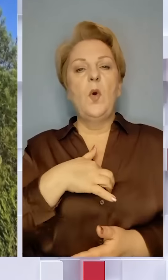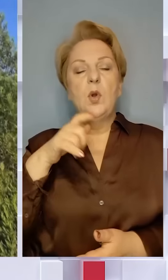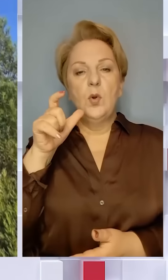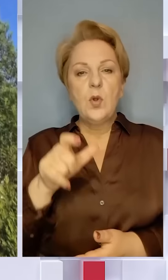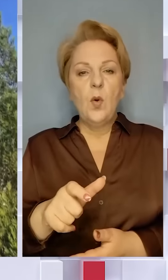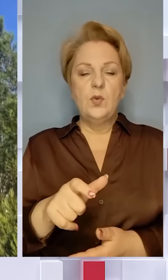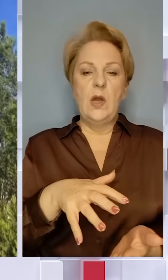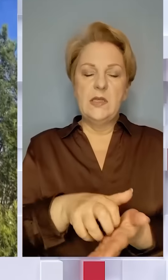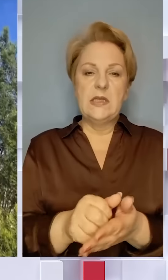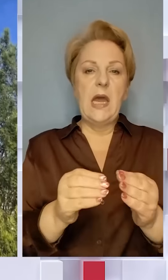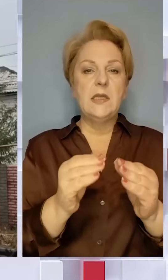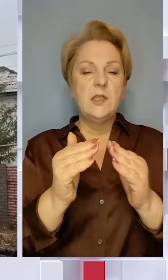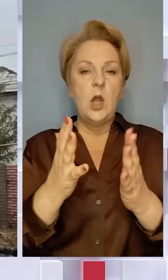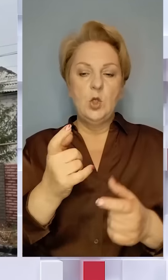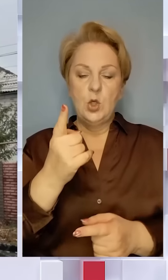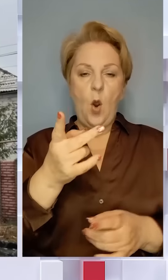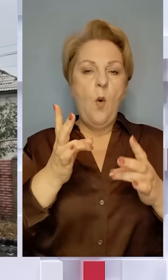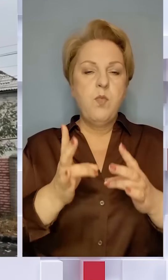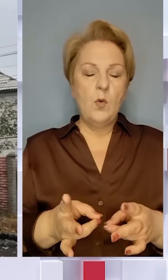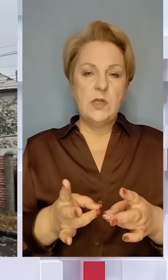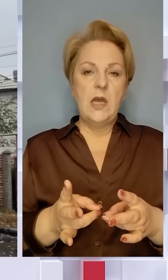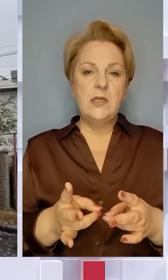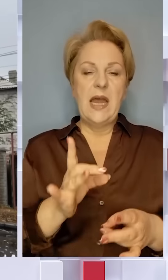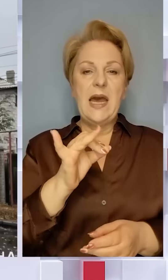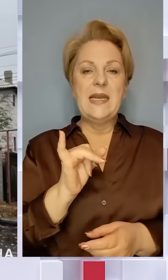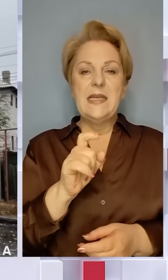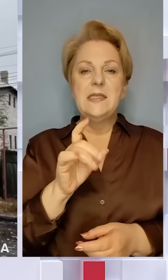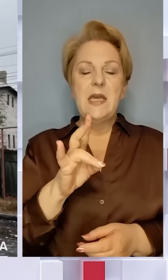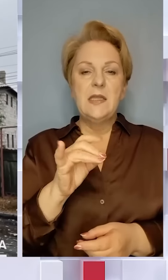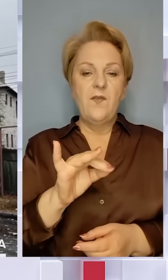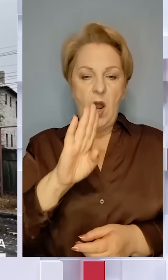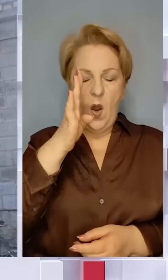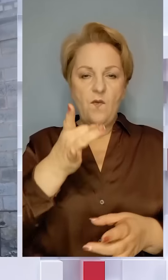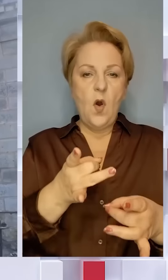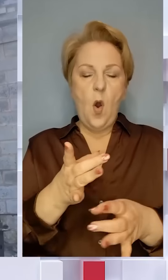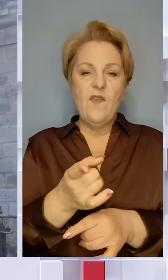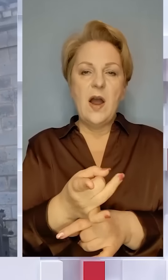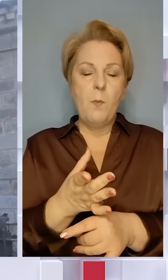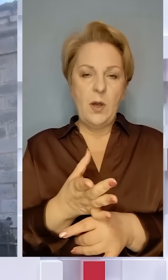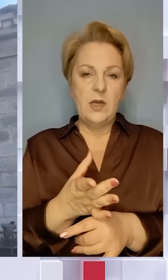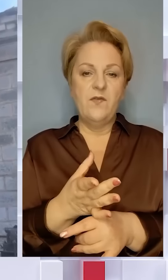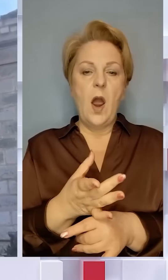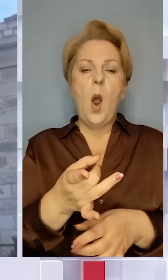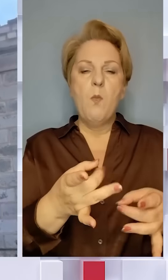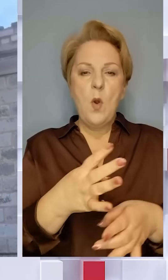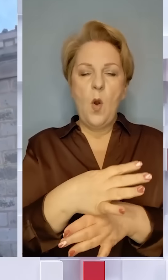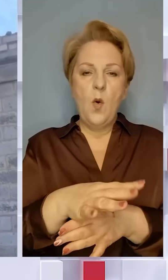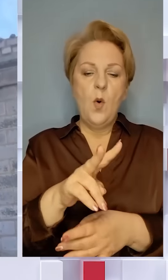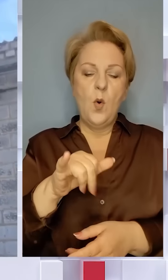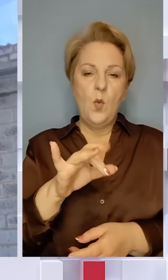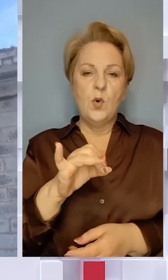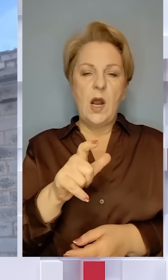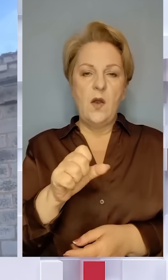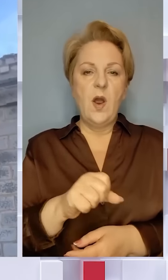зруйнували 10 будинків. Ще один постраждалий у Різниківці, а яку ворог обстріляв із артилерії. Під вогнем також Курахове,